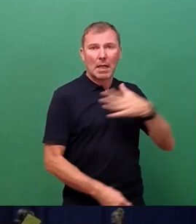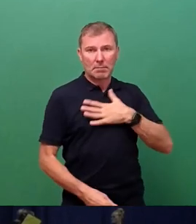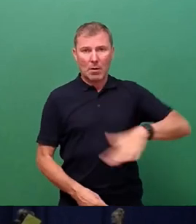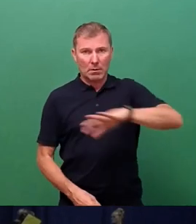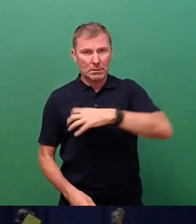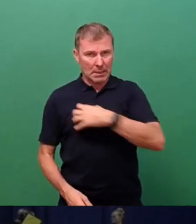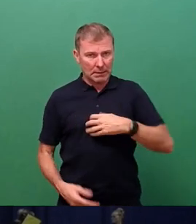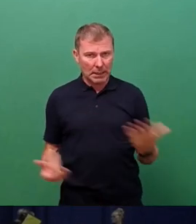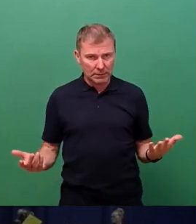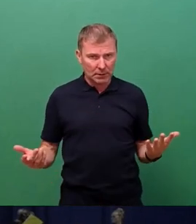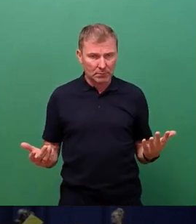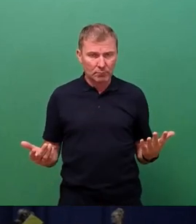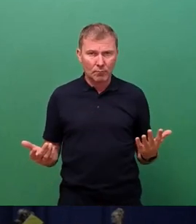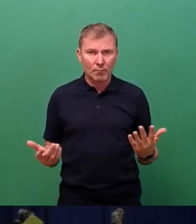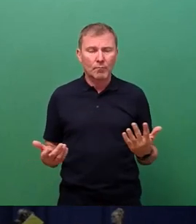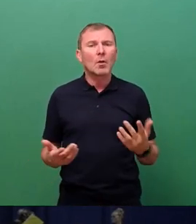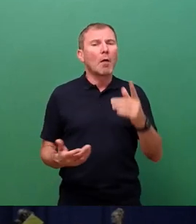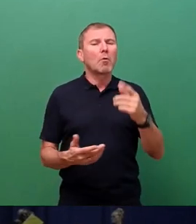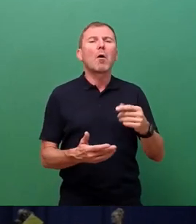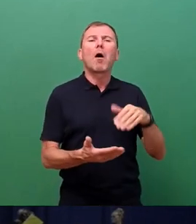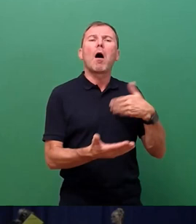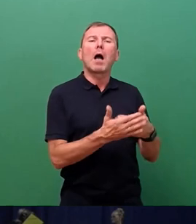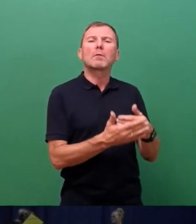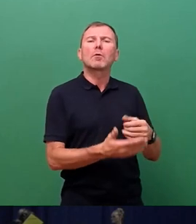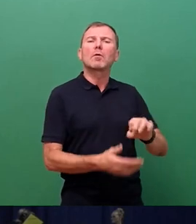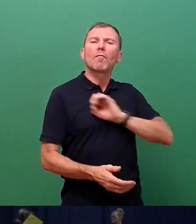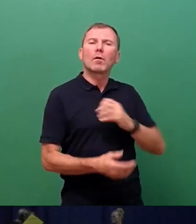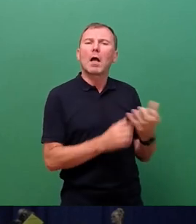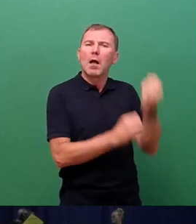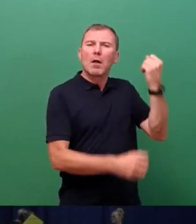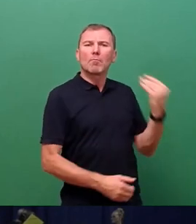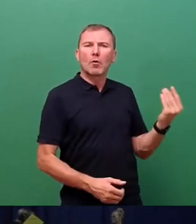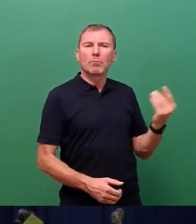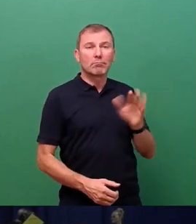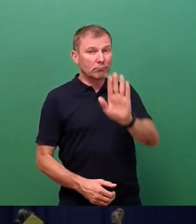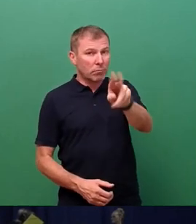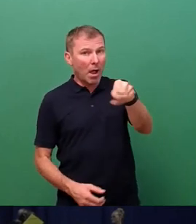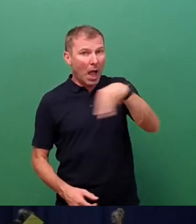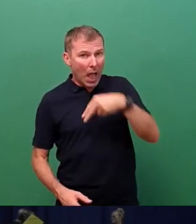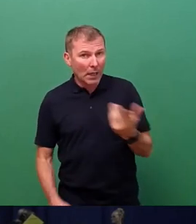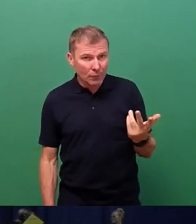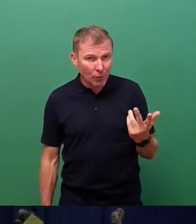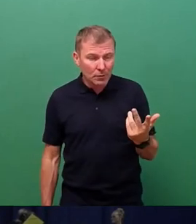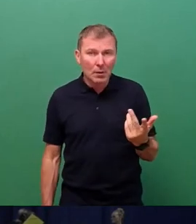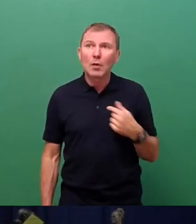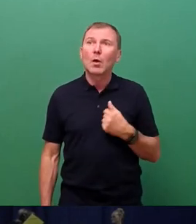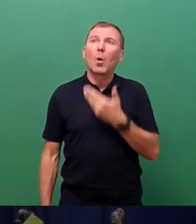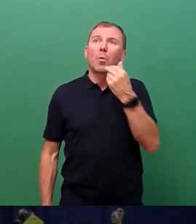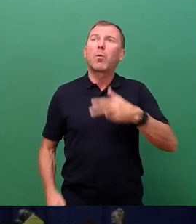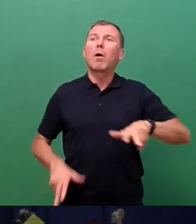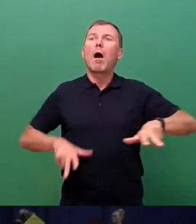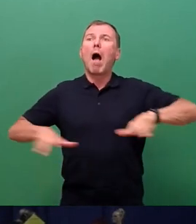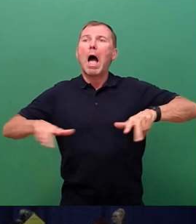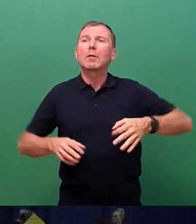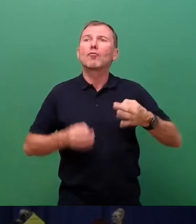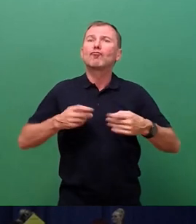ja immer ein einiges herausgeschlagen. Sodass ich mich mit der Antwort, dass es praktisch gar keinen Handlungsspielraum danach mehr gab,